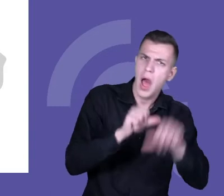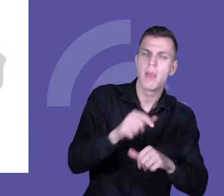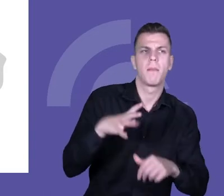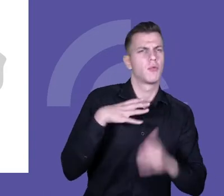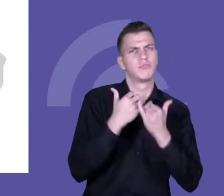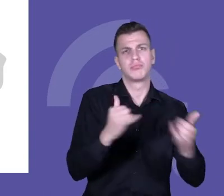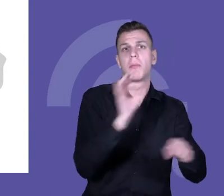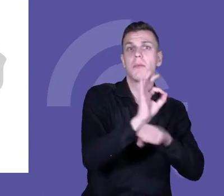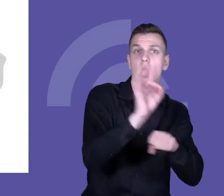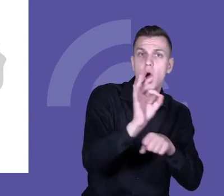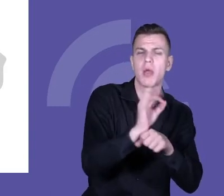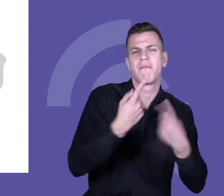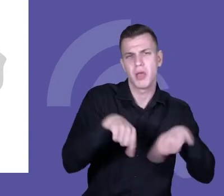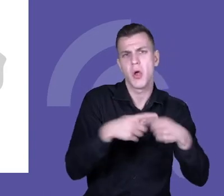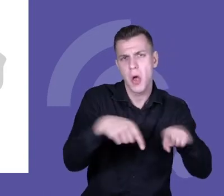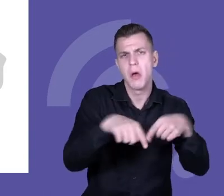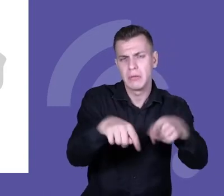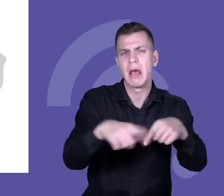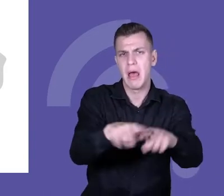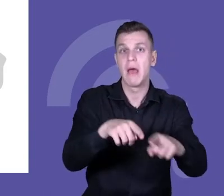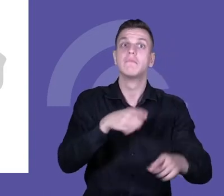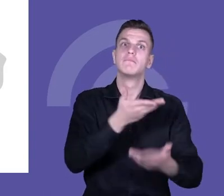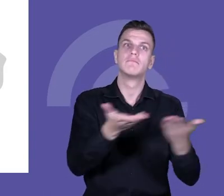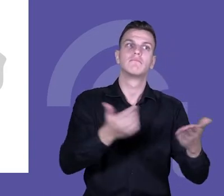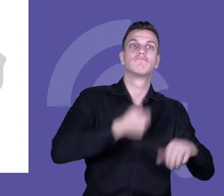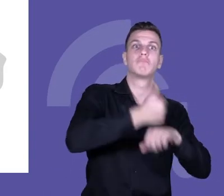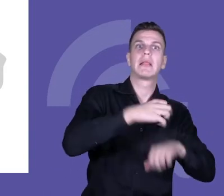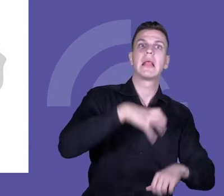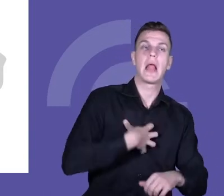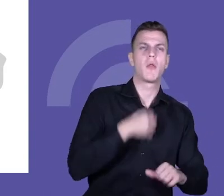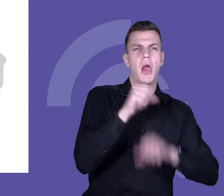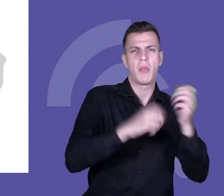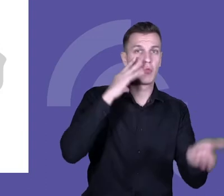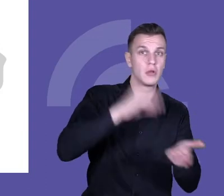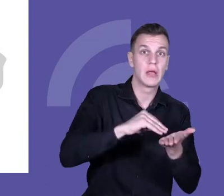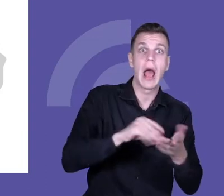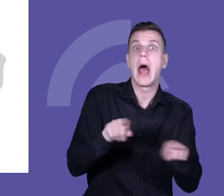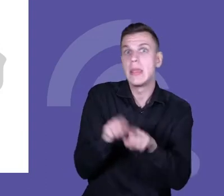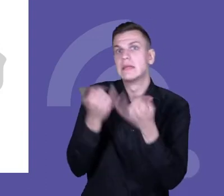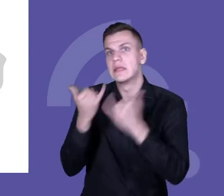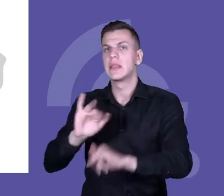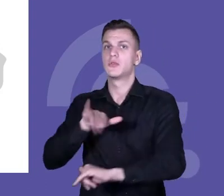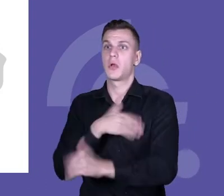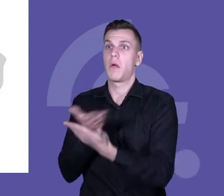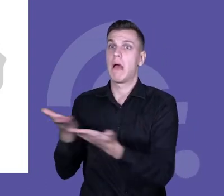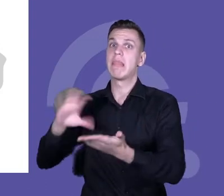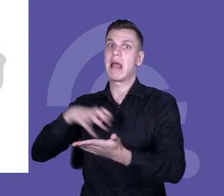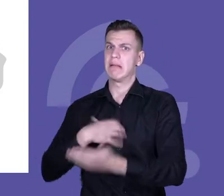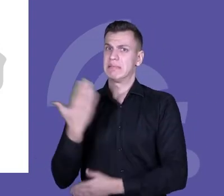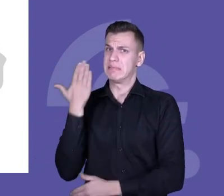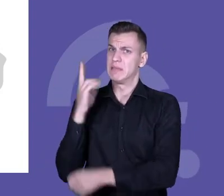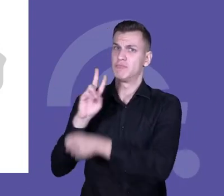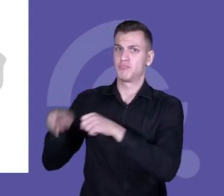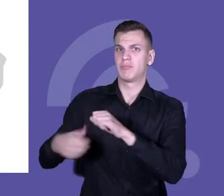projekty z dyrektorami, którzy pełnili swoje funkcje już wiele lat, ale też z takimi, gdzie dyrektorzy dopiero zaczynali swoją